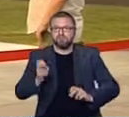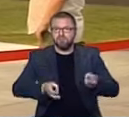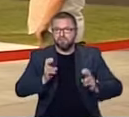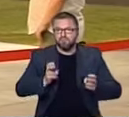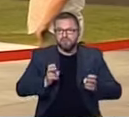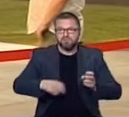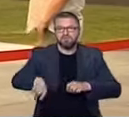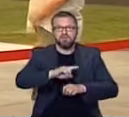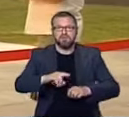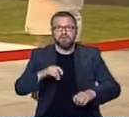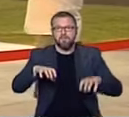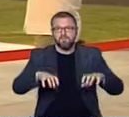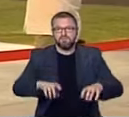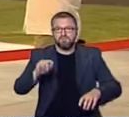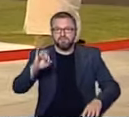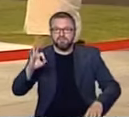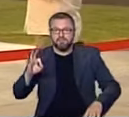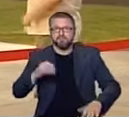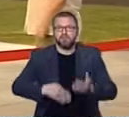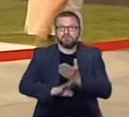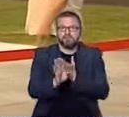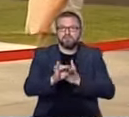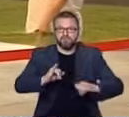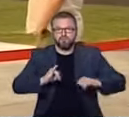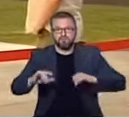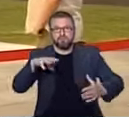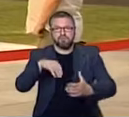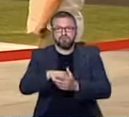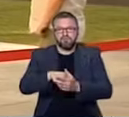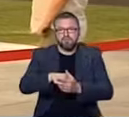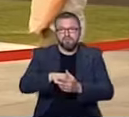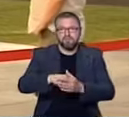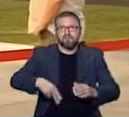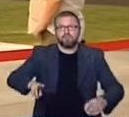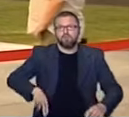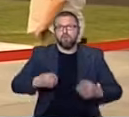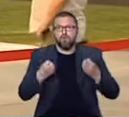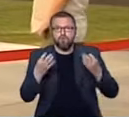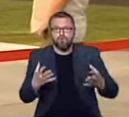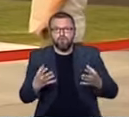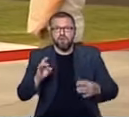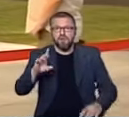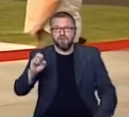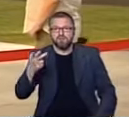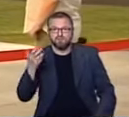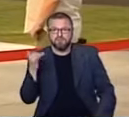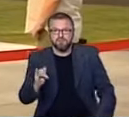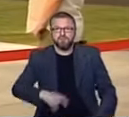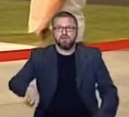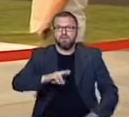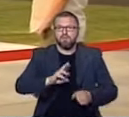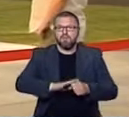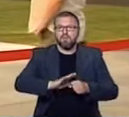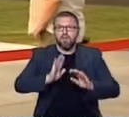prezes Prawa i Sprawiedliwości oraz przedstawiciele rządu, w tym wicepremier minister kultury Piotr Gliński i minister obrony